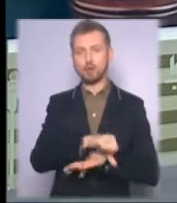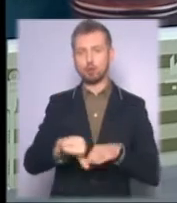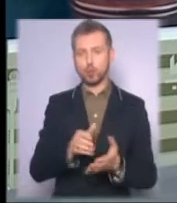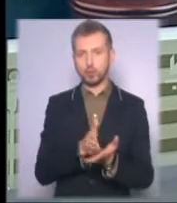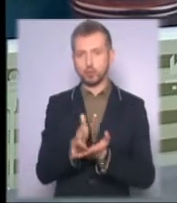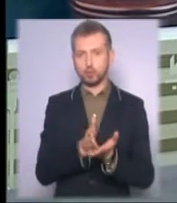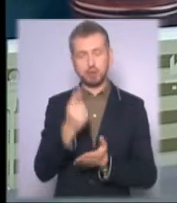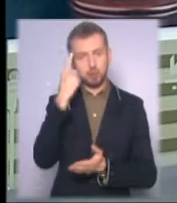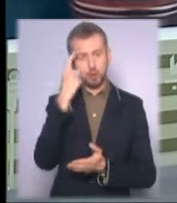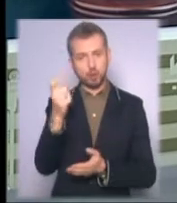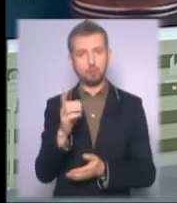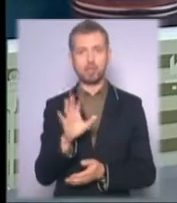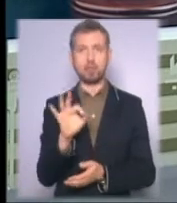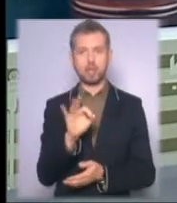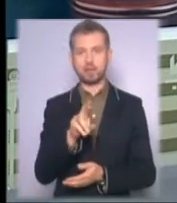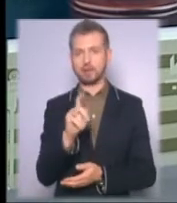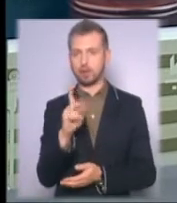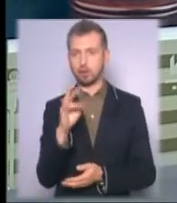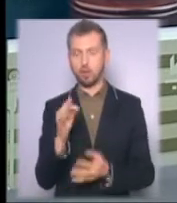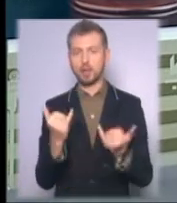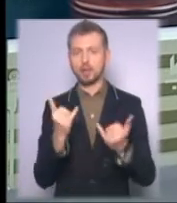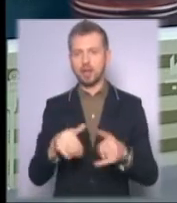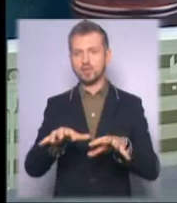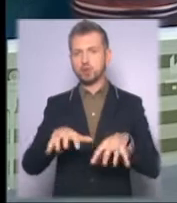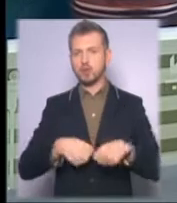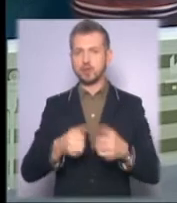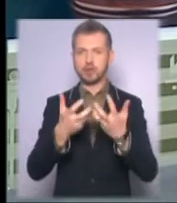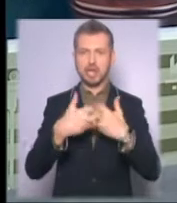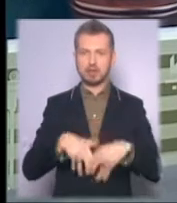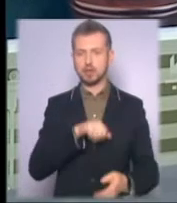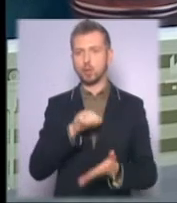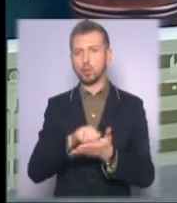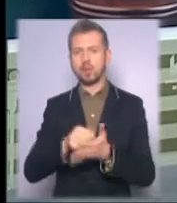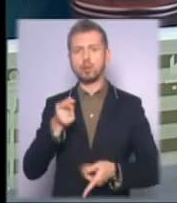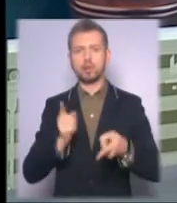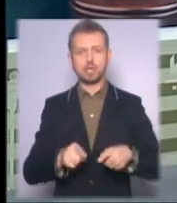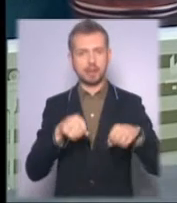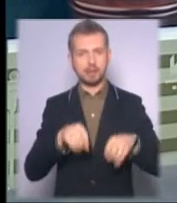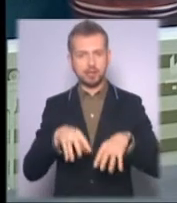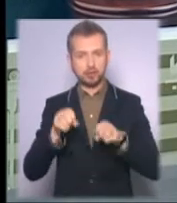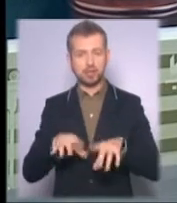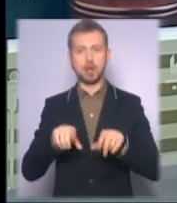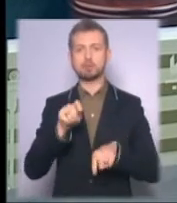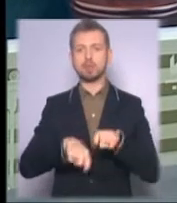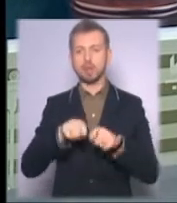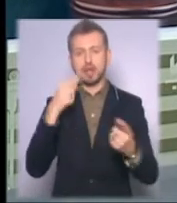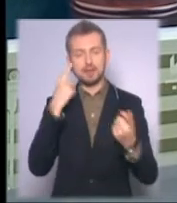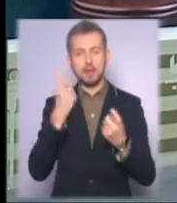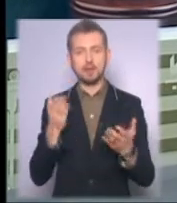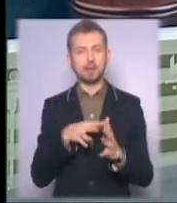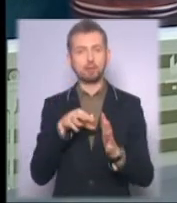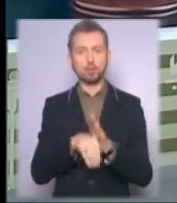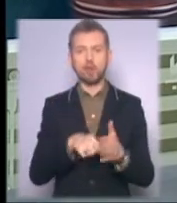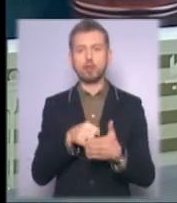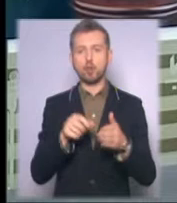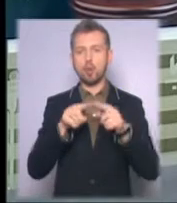повідомила Олена Яхно. Зараз вилучаються техніка, документи, оригінали рішень. Також перевіряються дані, які вносились до